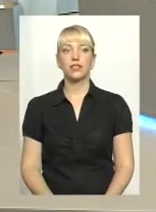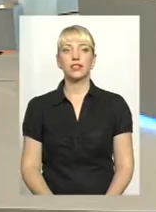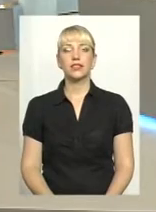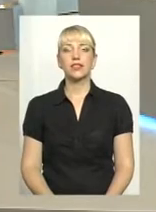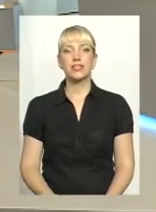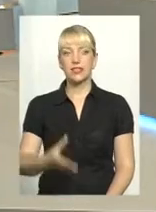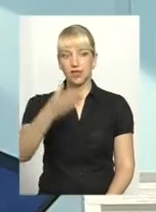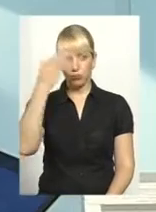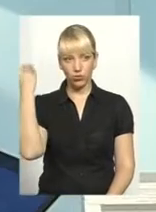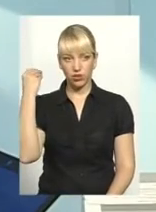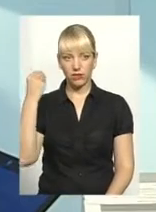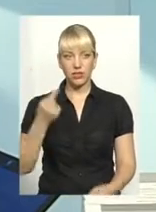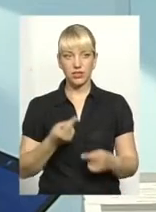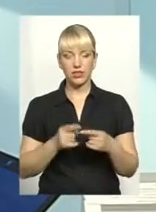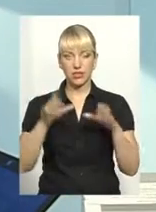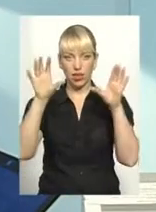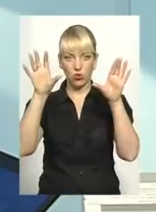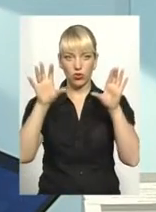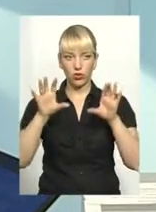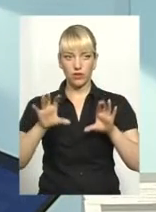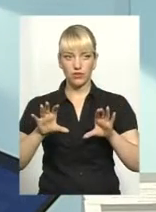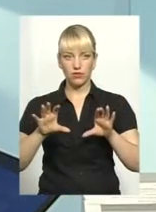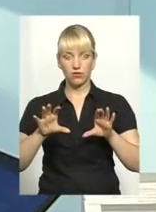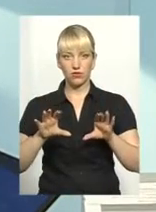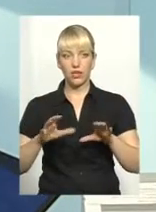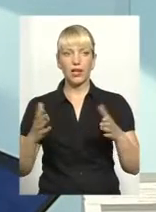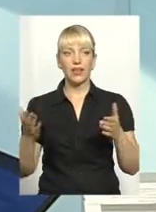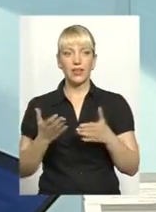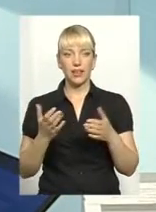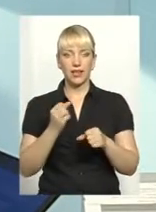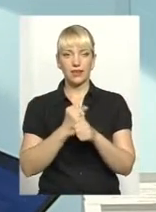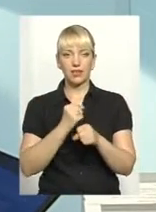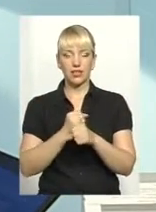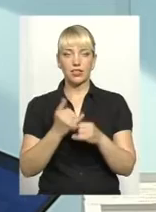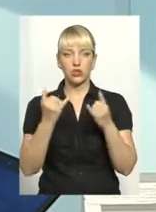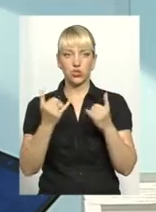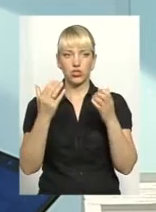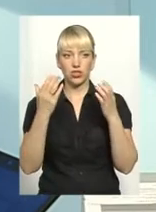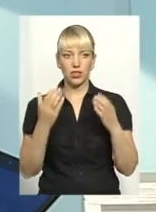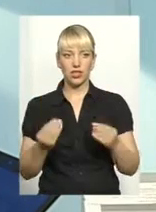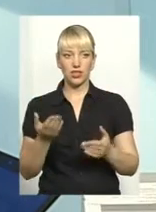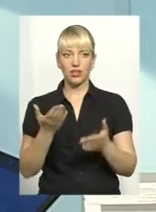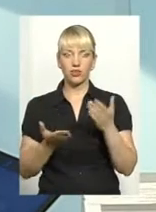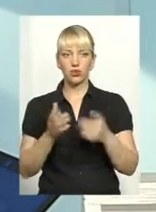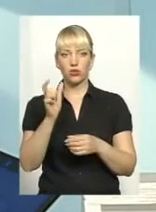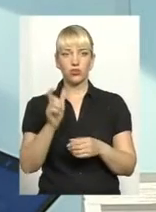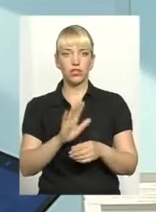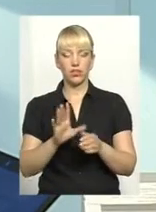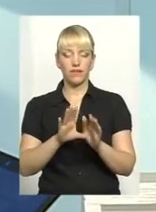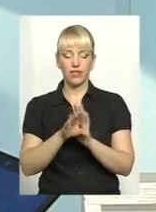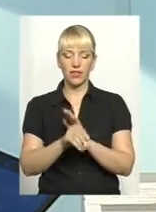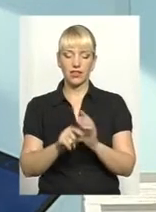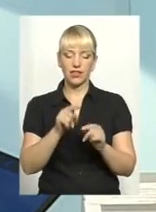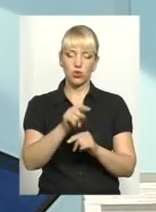насамперед законодавством, яке чинне на сьогоднішній день, якщо людина не внесла ту чи